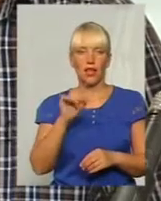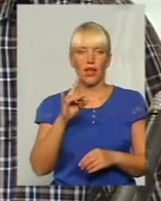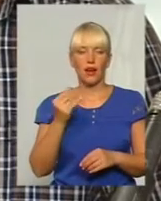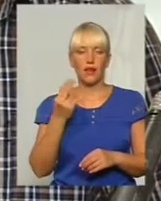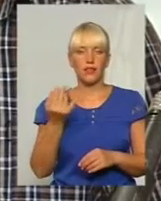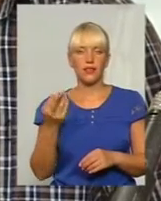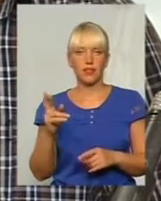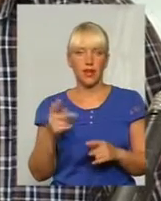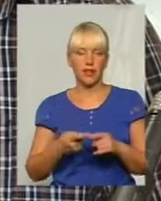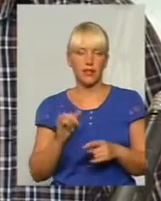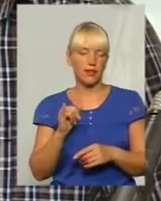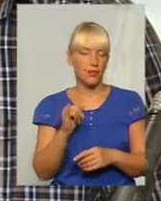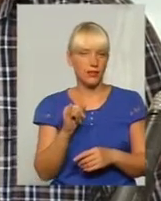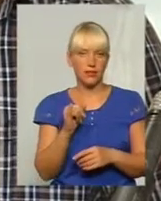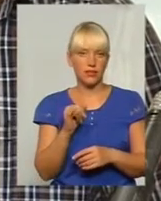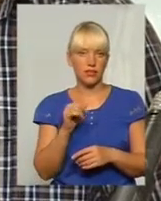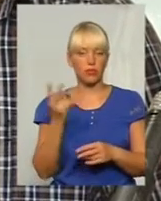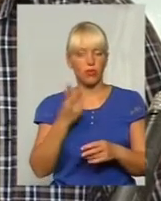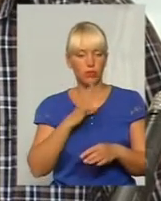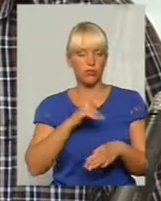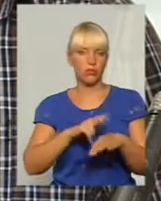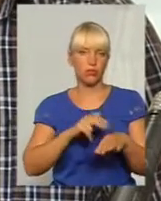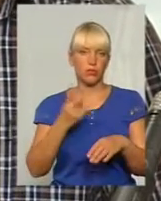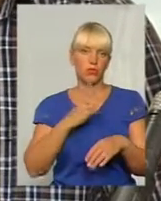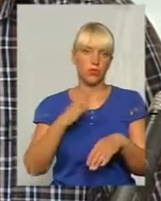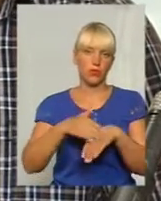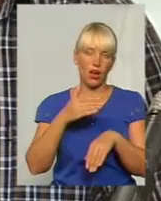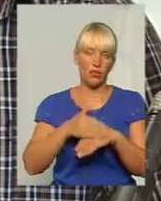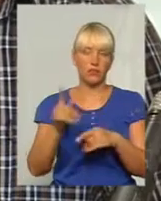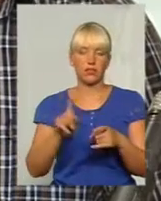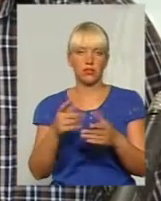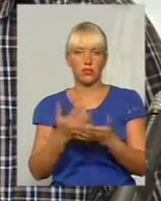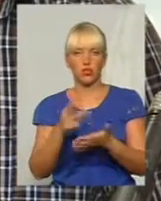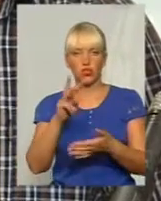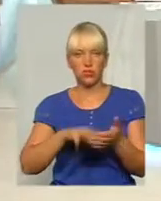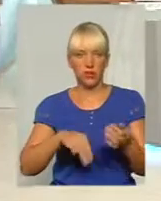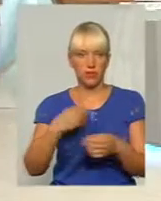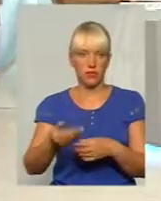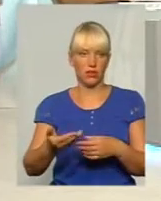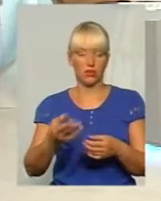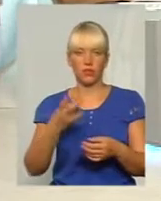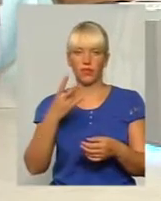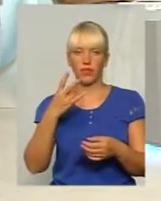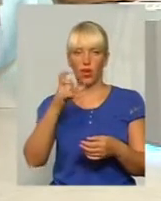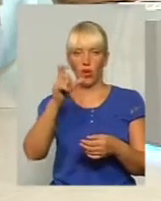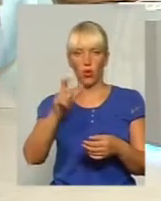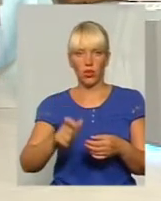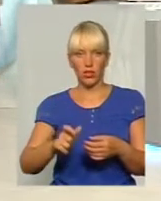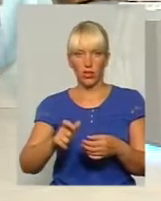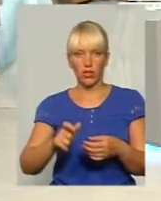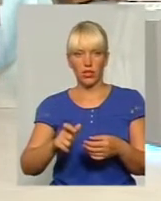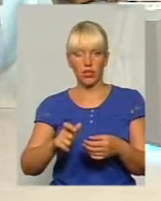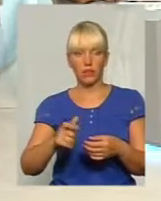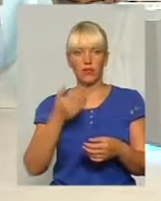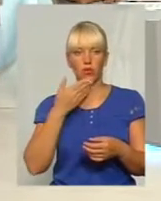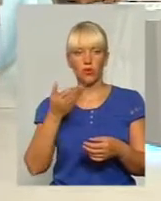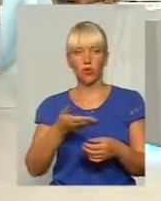понести адміністративну відповідальність. Сплатити штраф. Він, до речі, в коментарі